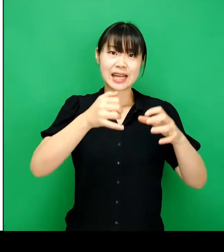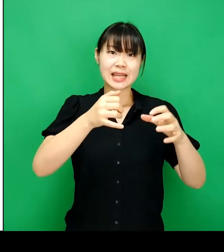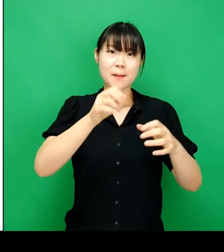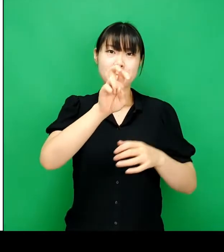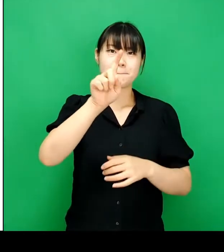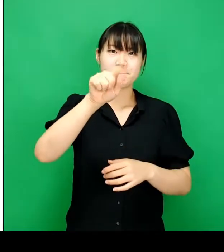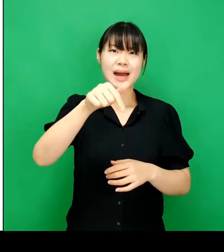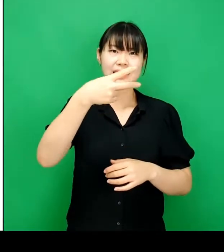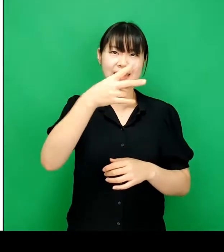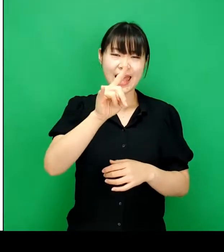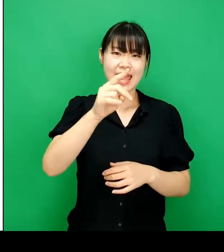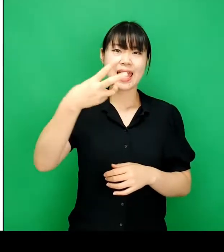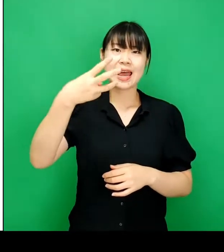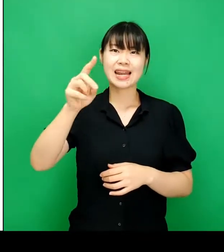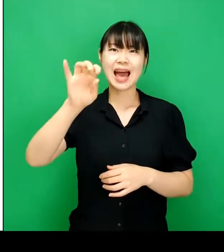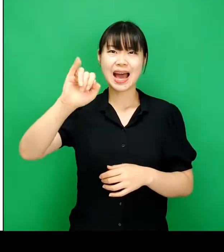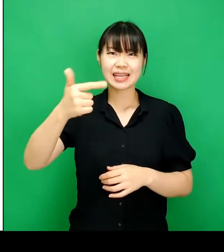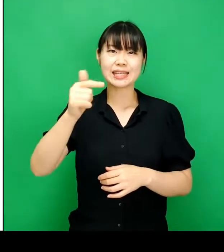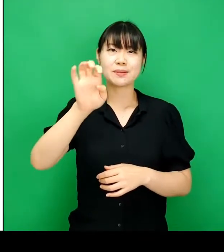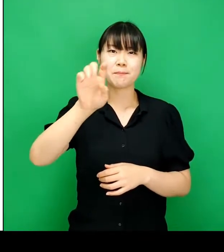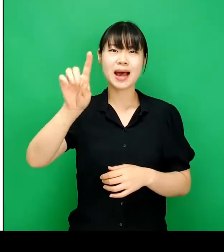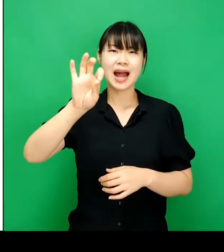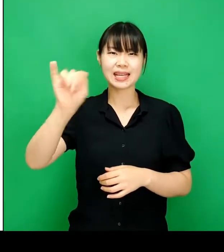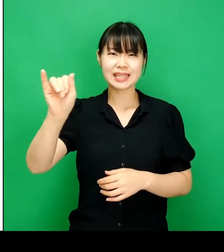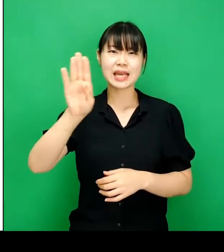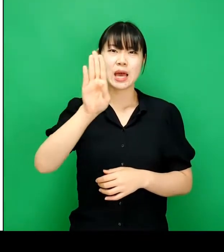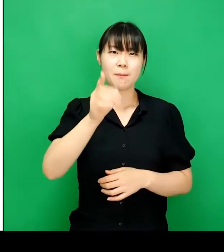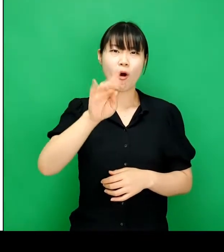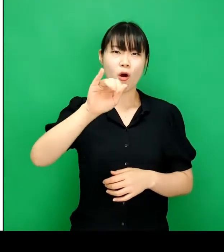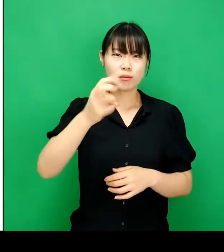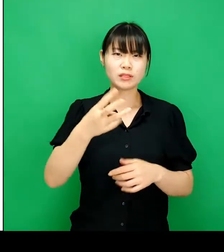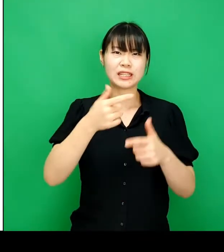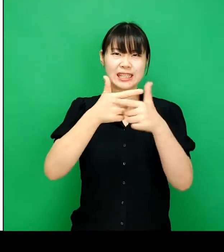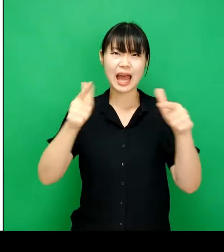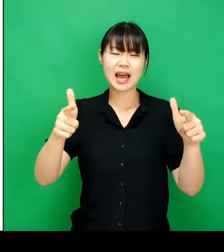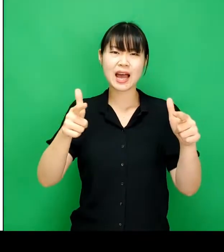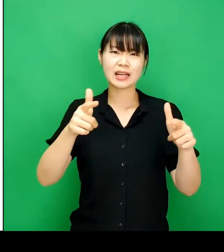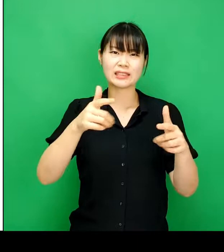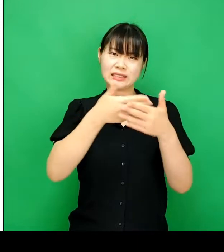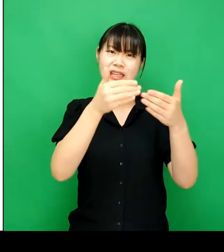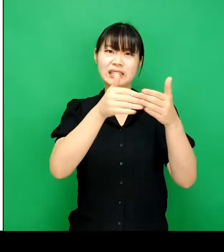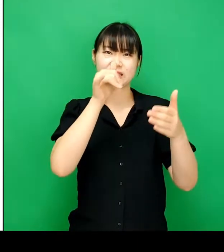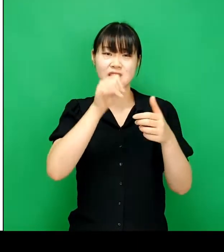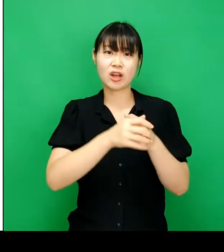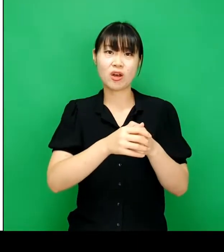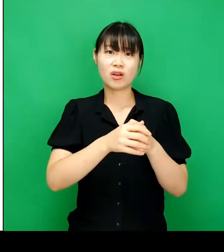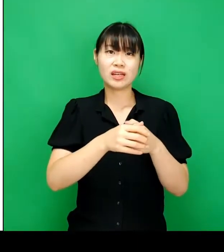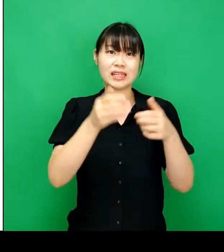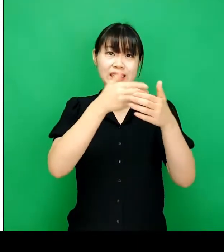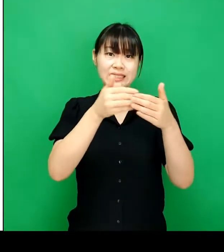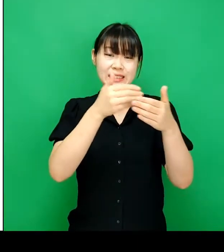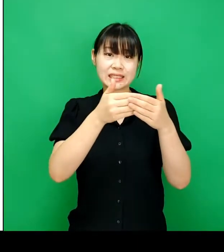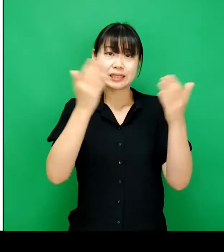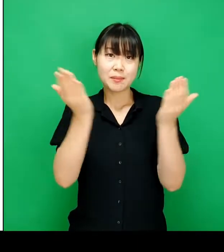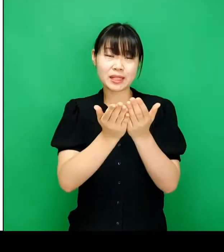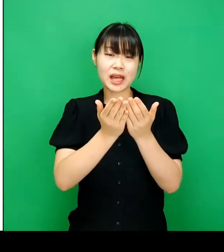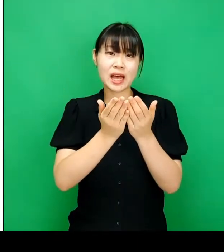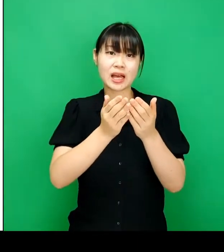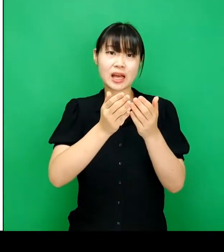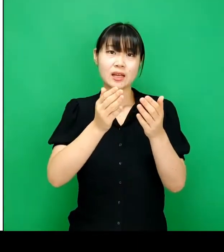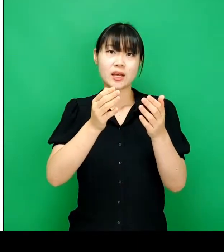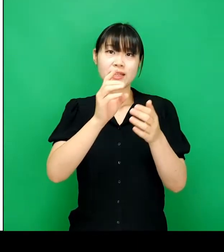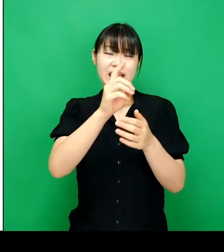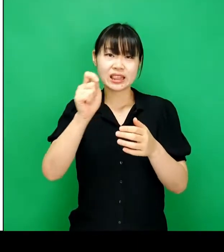세상에는 막대차트, 라인그래프, 파이차트, 버블차트 등 다양한 차트가 존재합니다. 차트마다